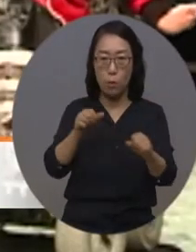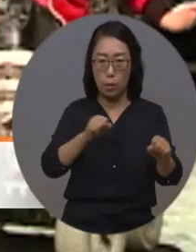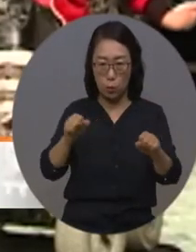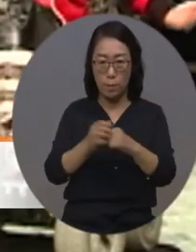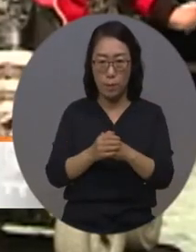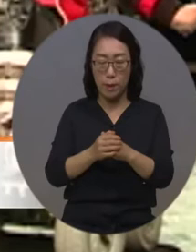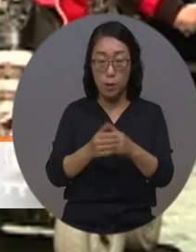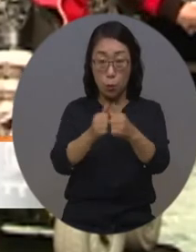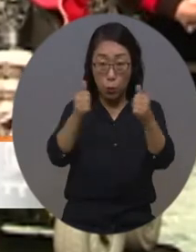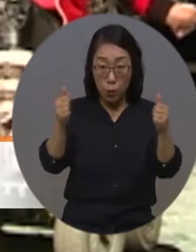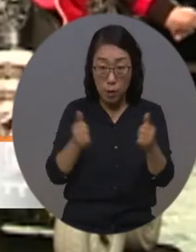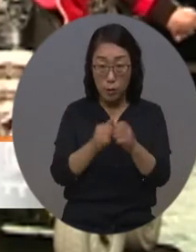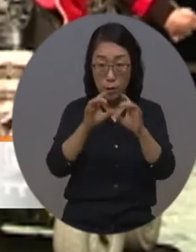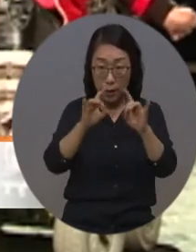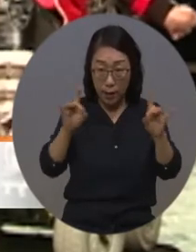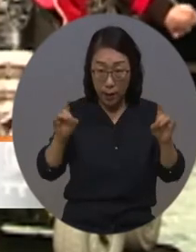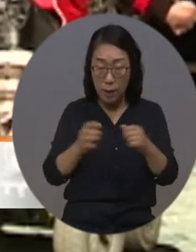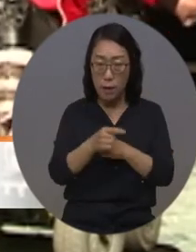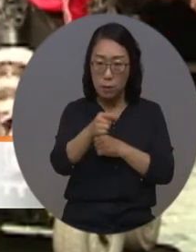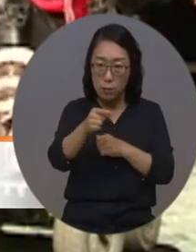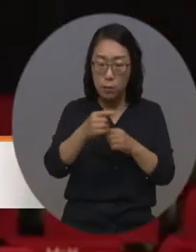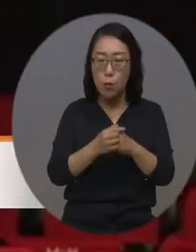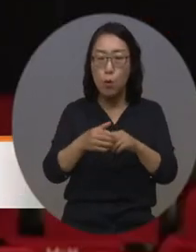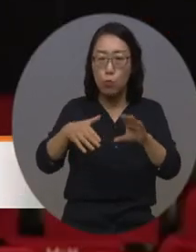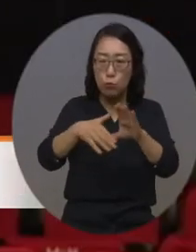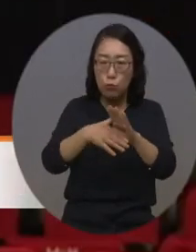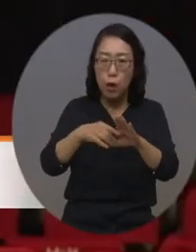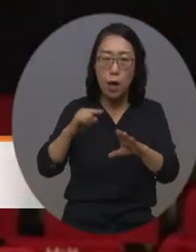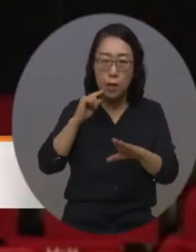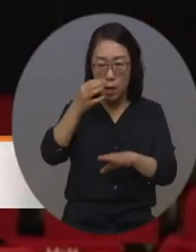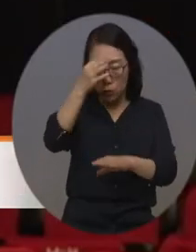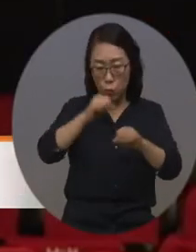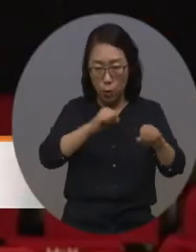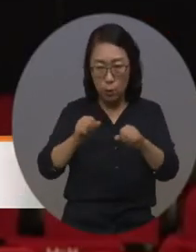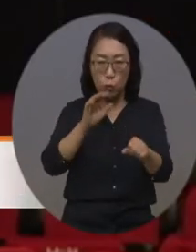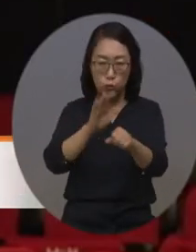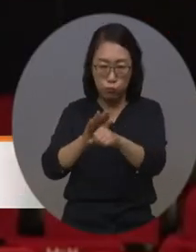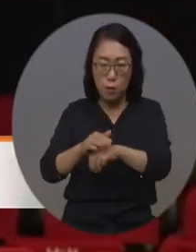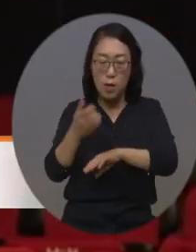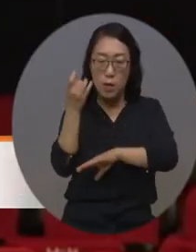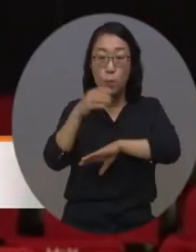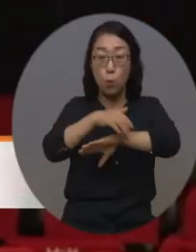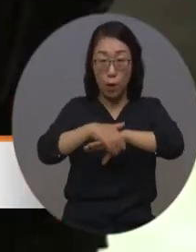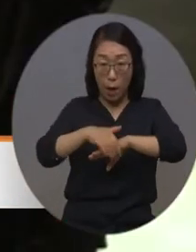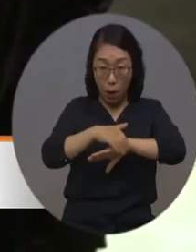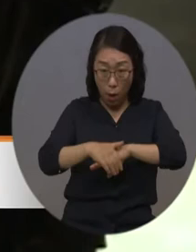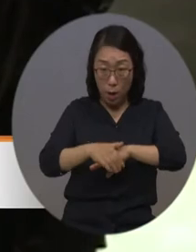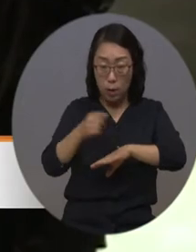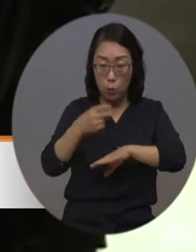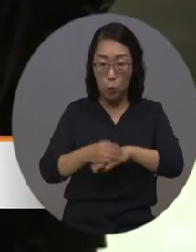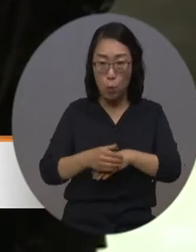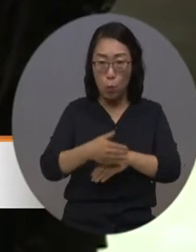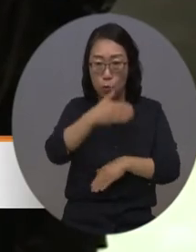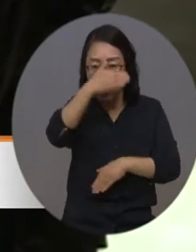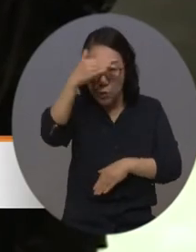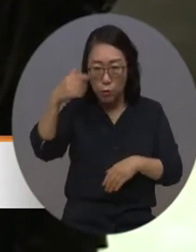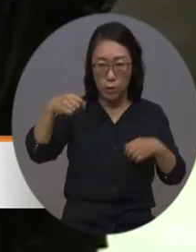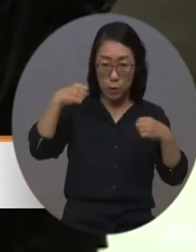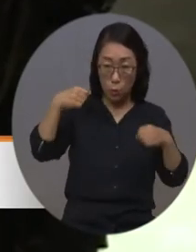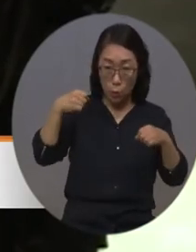위원들은 앞으로 장애예술인의 문화예술활동을 활성화하기 위한 기본계획수립과 전시공연 등